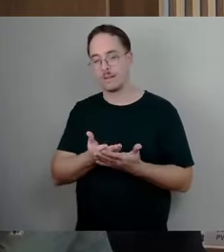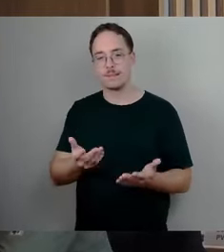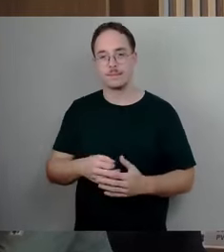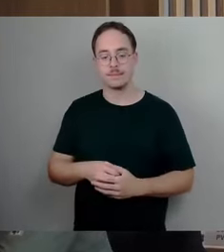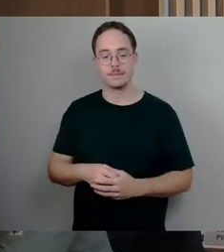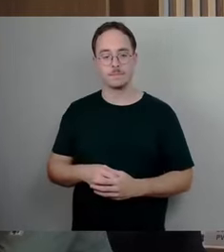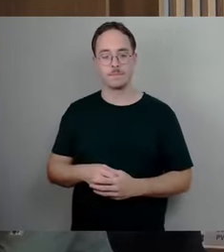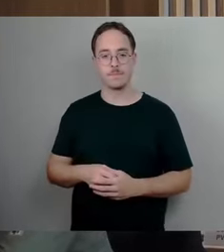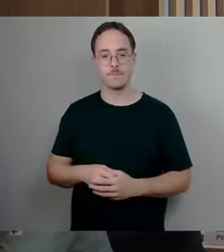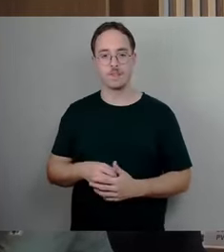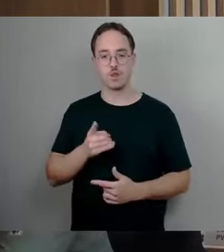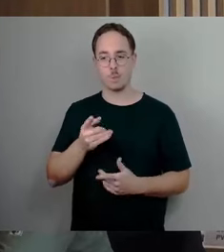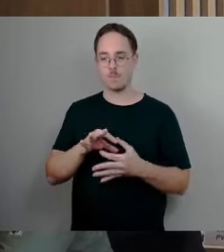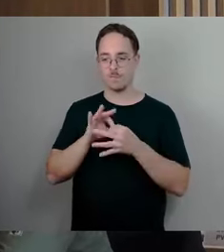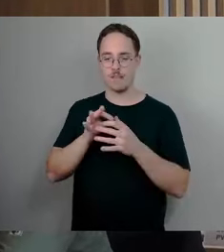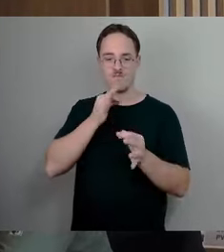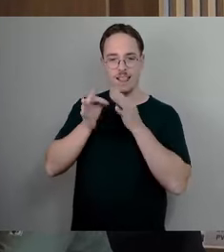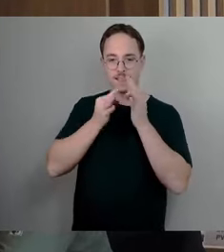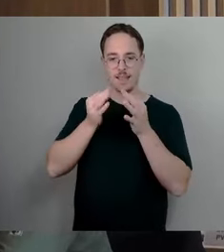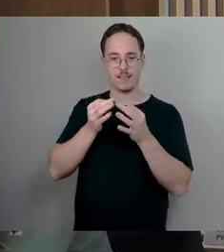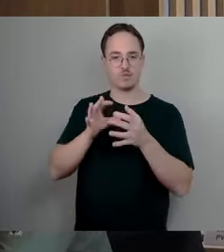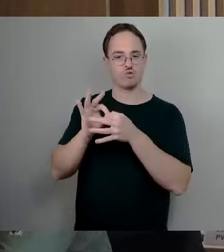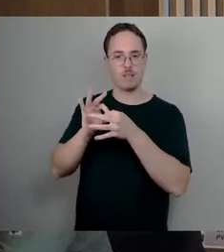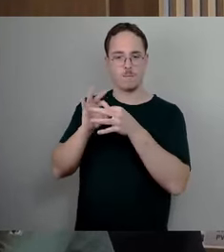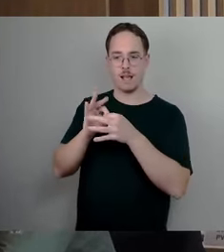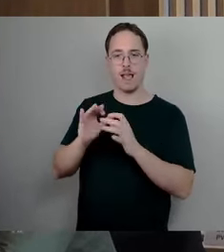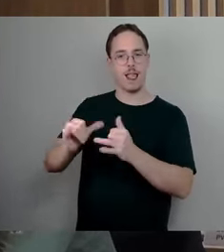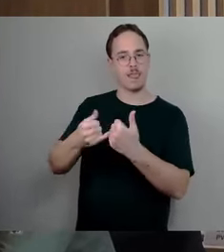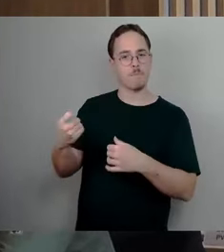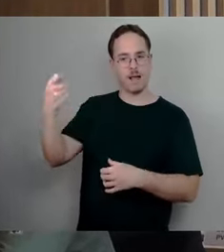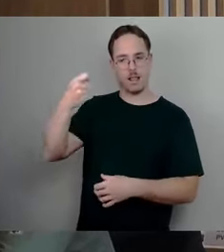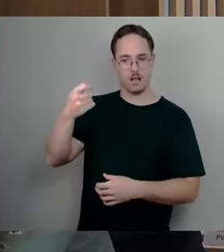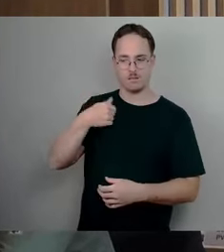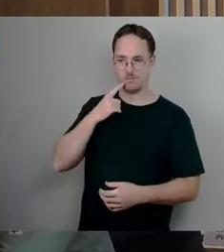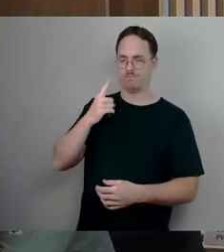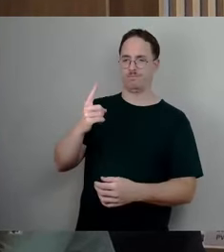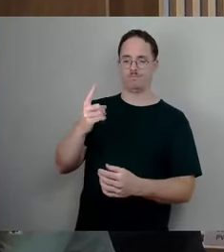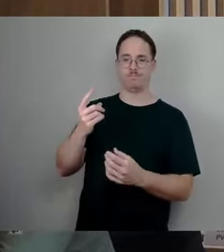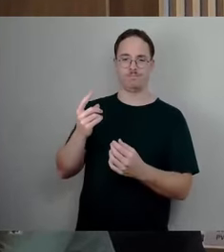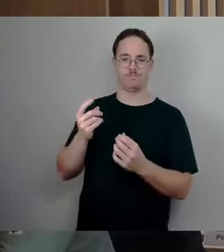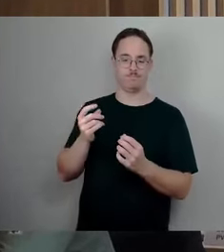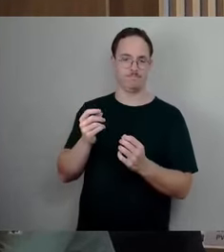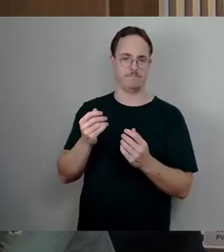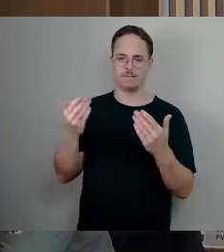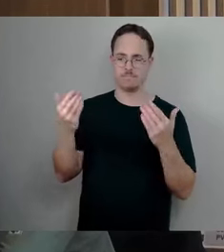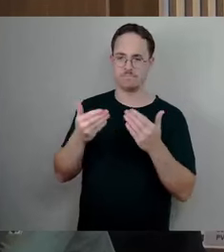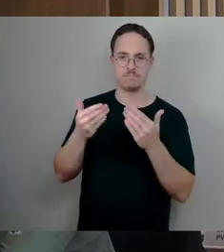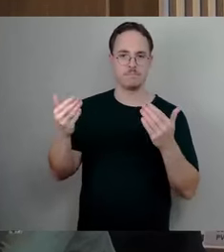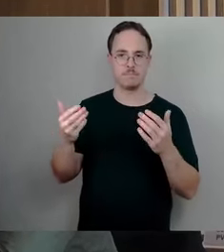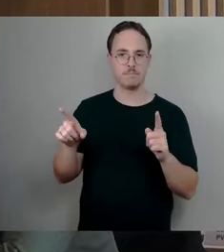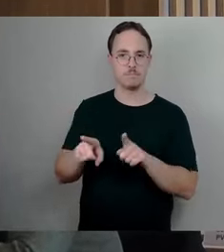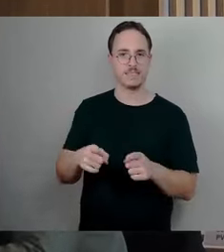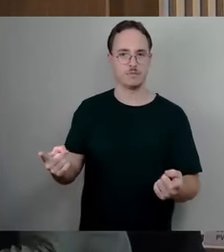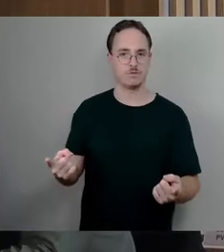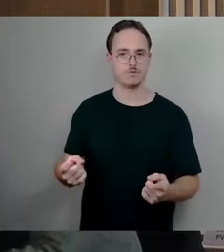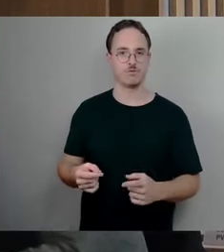haben. Das halte ich jetzt für ein eher theoretisches Konstrukt vor dem Hintergrund. Also das ist schön, dass wir die Möglichkeit haben, zum Beispiel in der elften Betreuungsstunde,